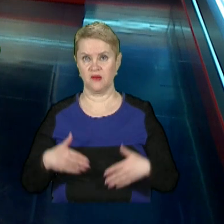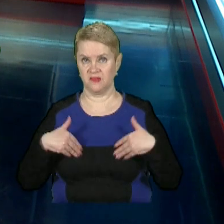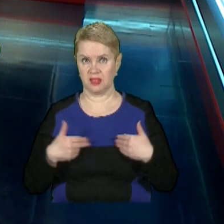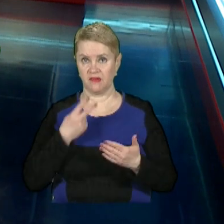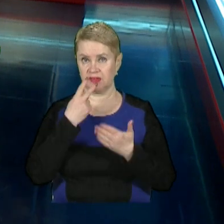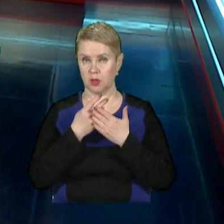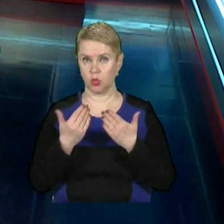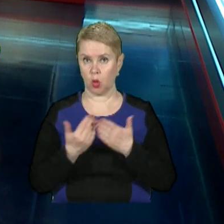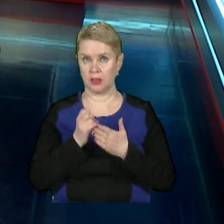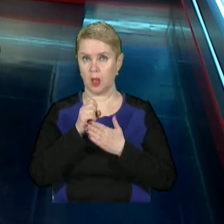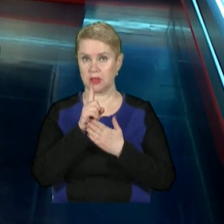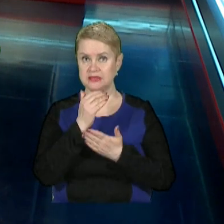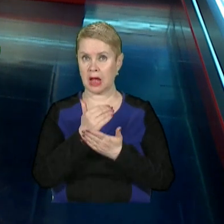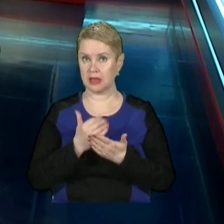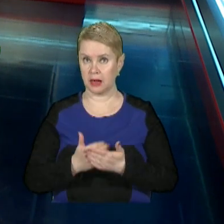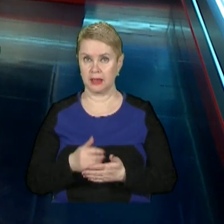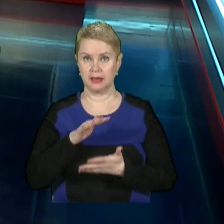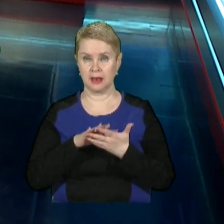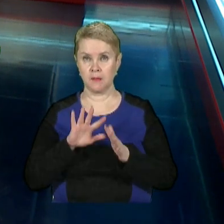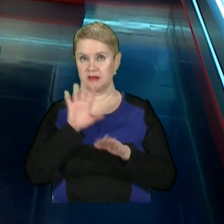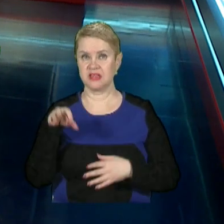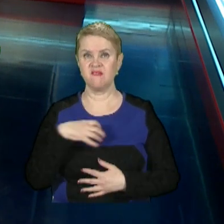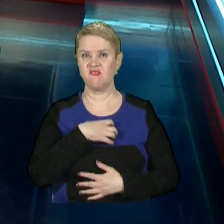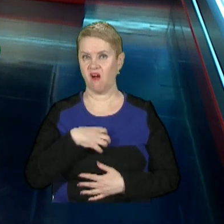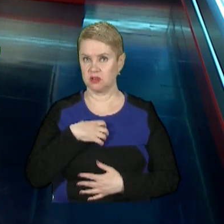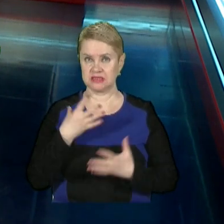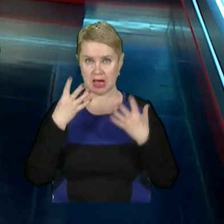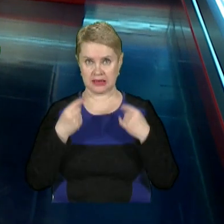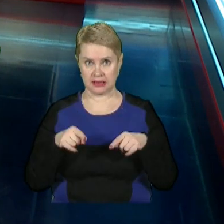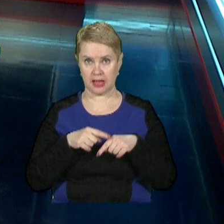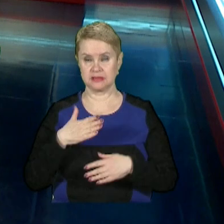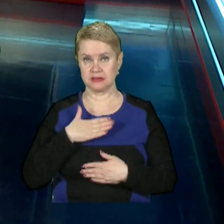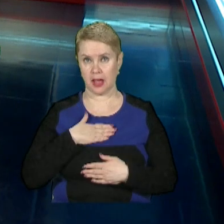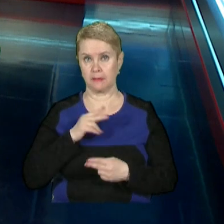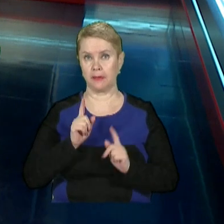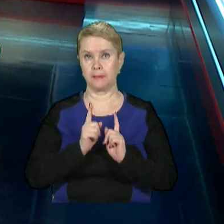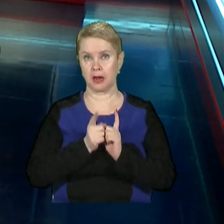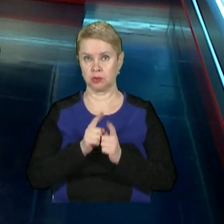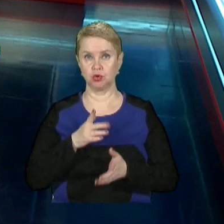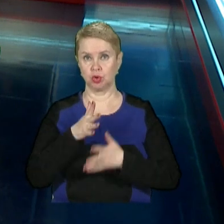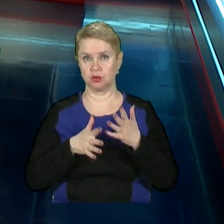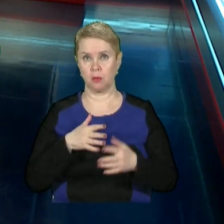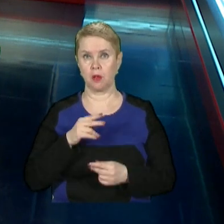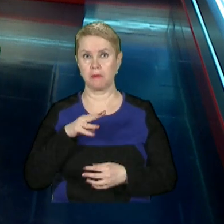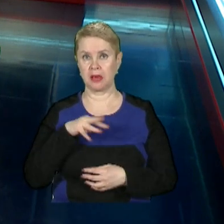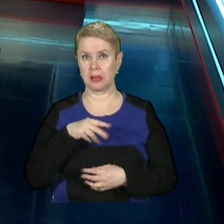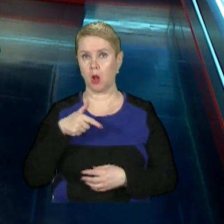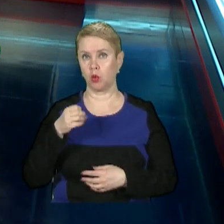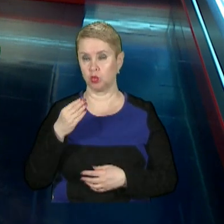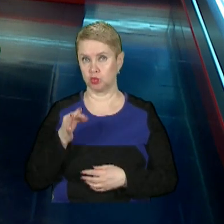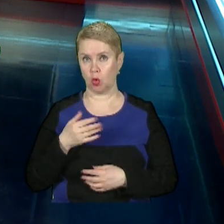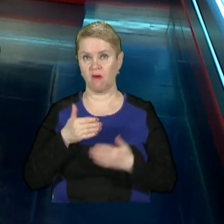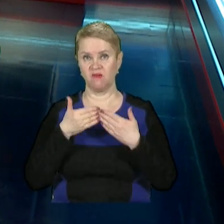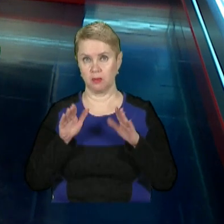Вітаю, ви дивитесь новини на 11 телеканалі. Далі про усе найважливіше за день. Він також з нами працює перекладачка жестової мови Мелітіна Глушко.